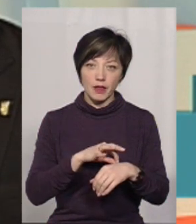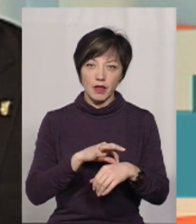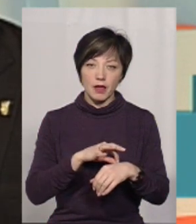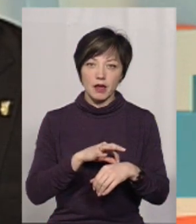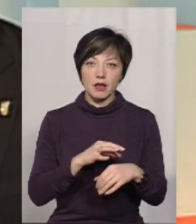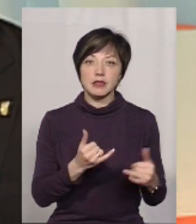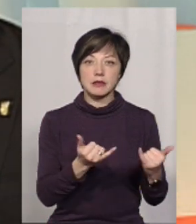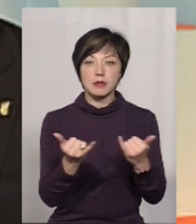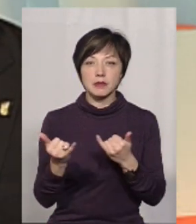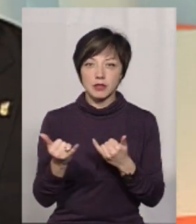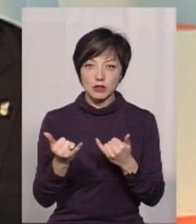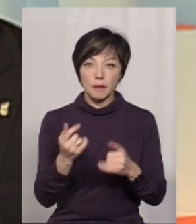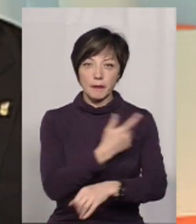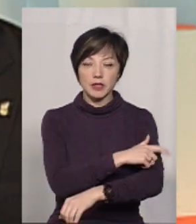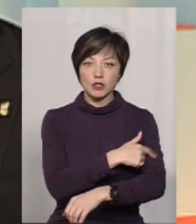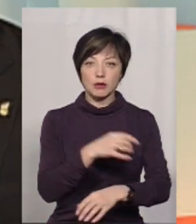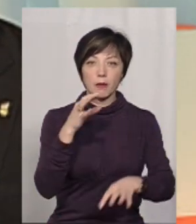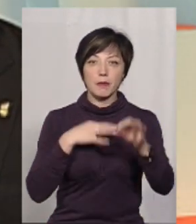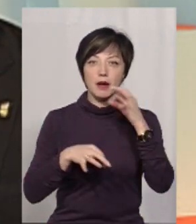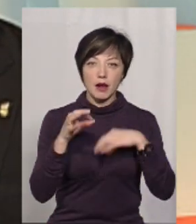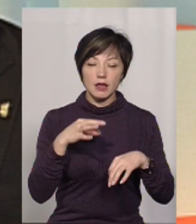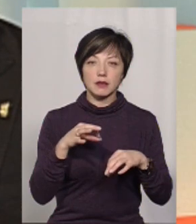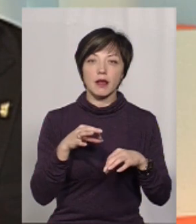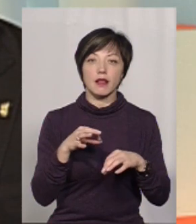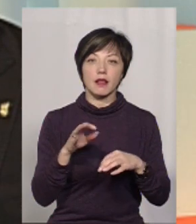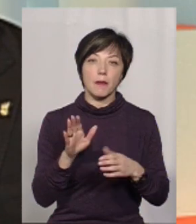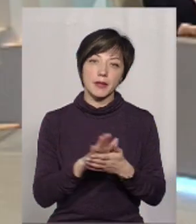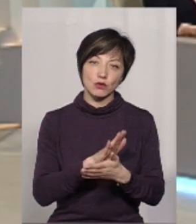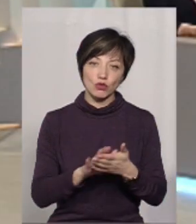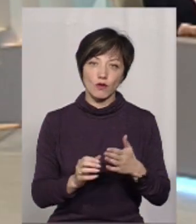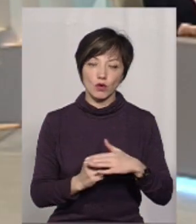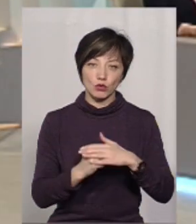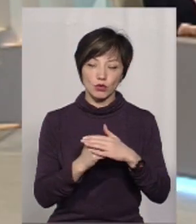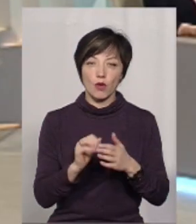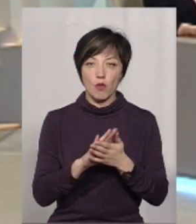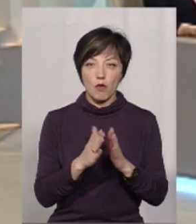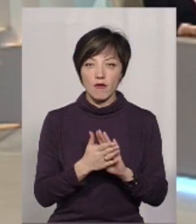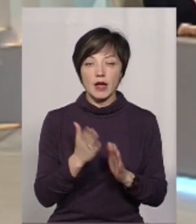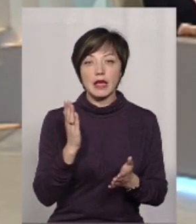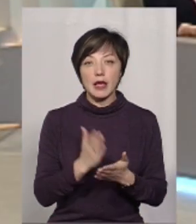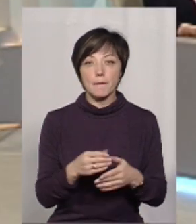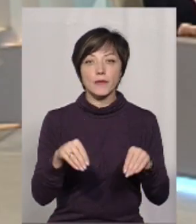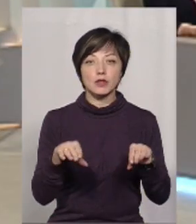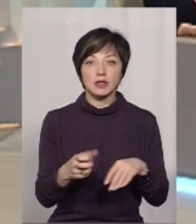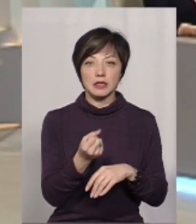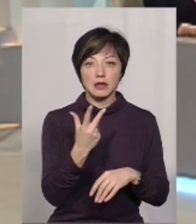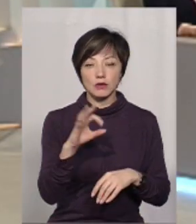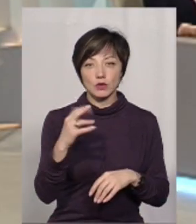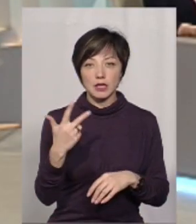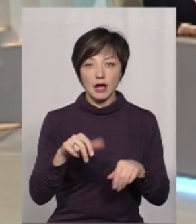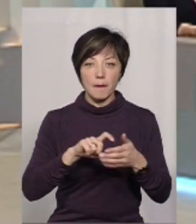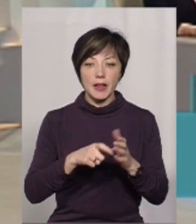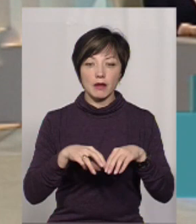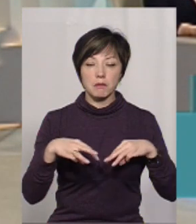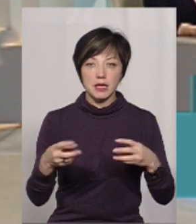забезпеченням медичними препаратами на пільгові або безкоштовні умови. Також є постанова 1303